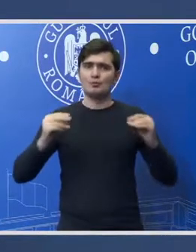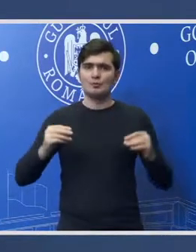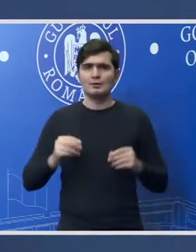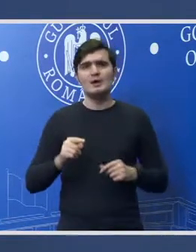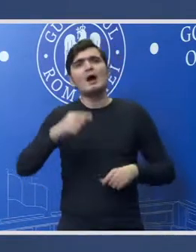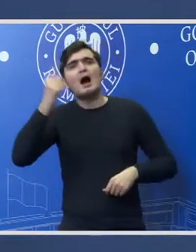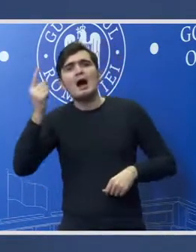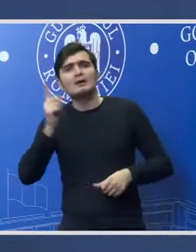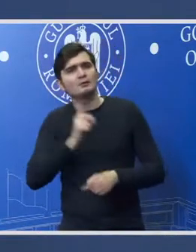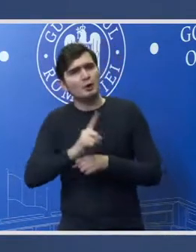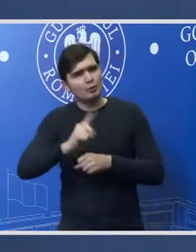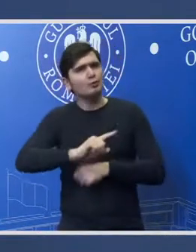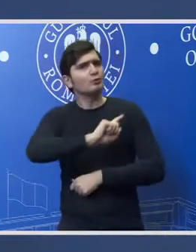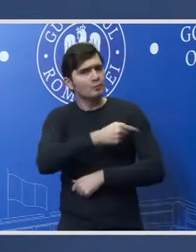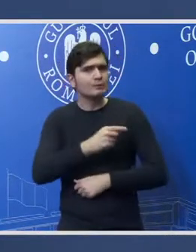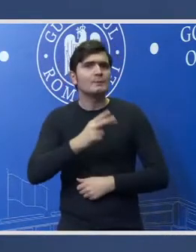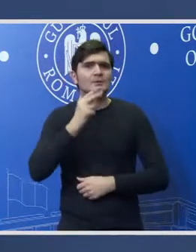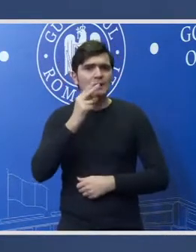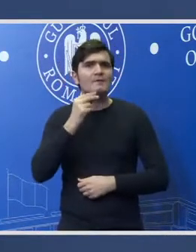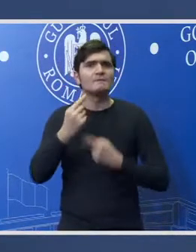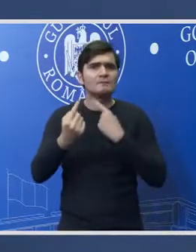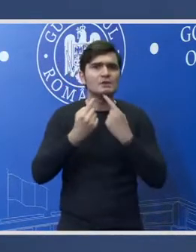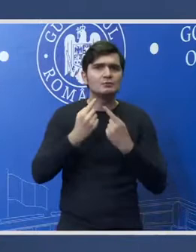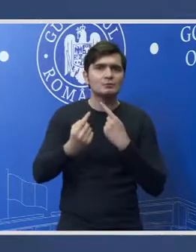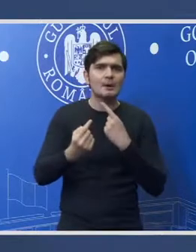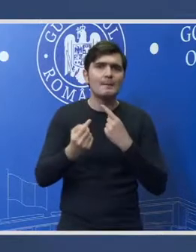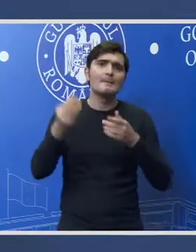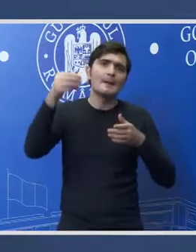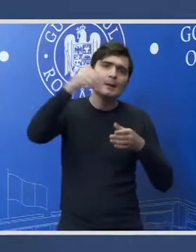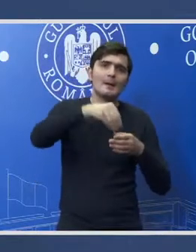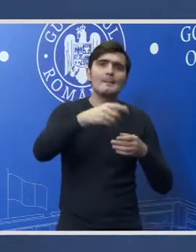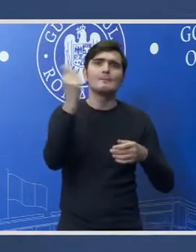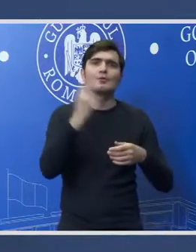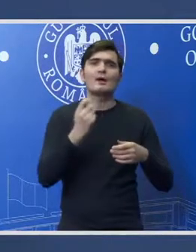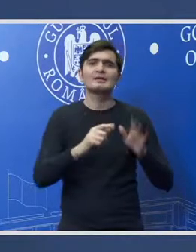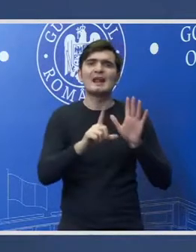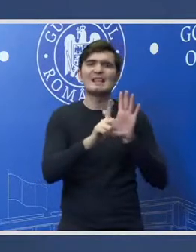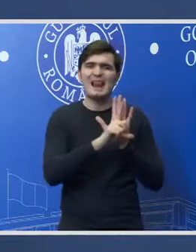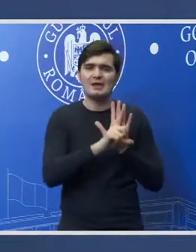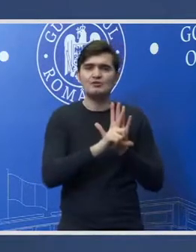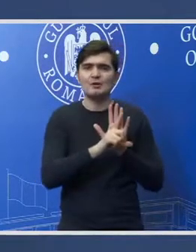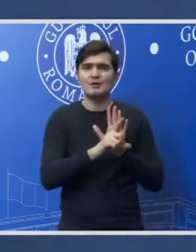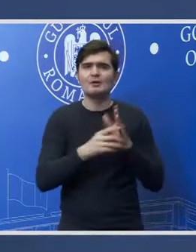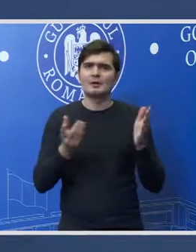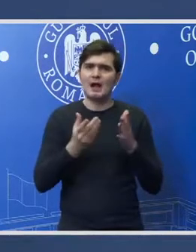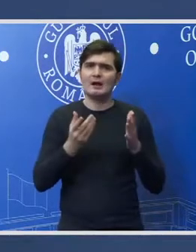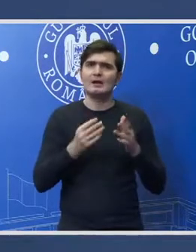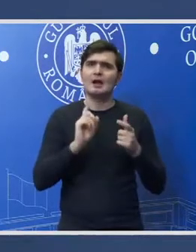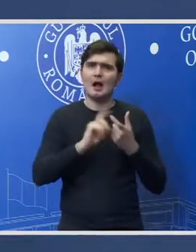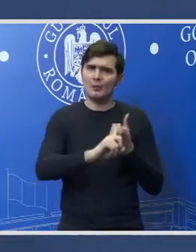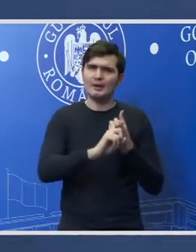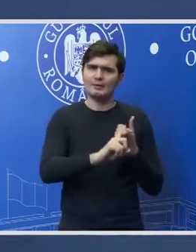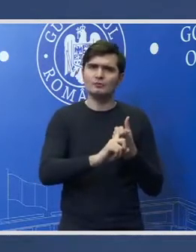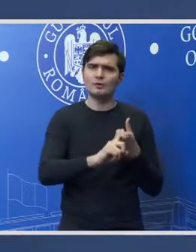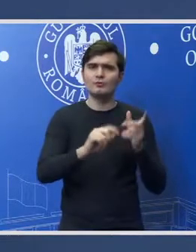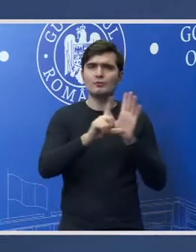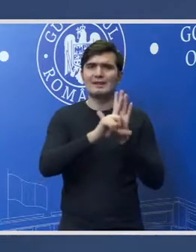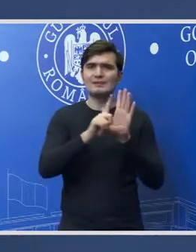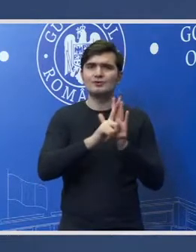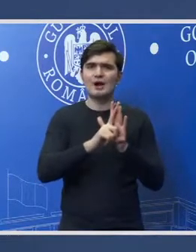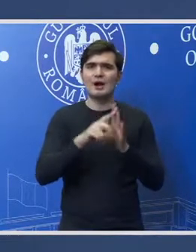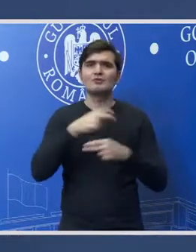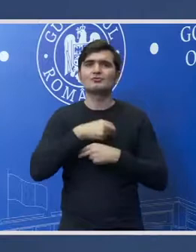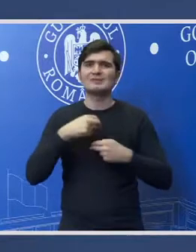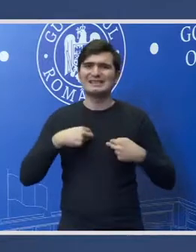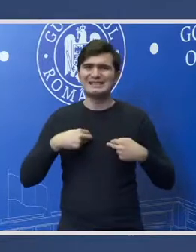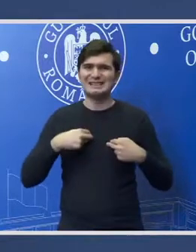alte chestiuni pot fi discutate în cadrul proiectelor de lege care se referă la legislația